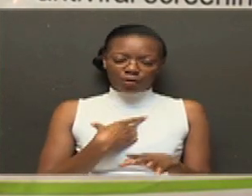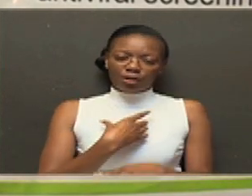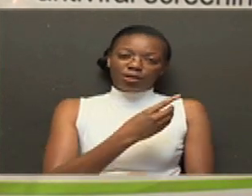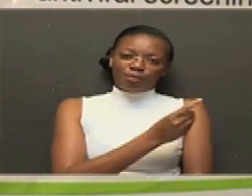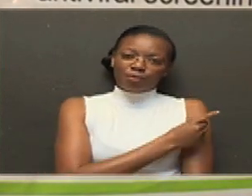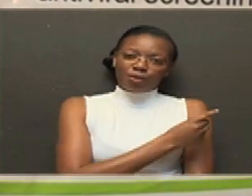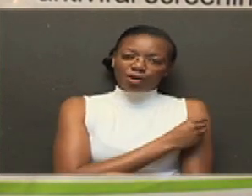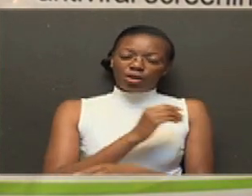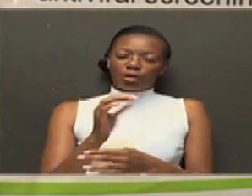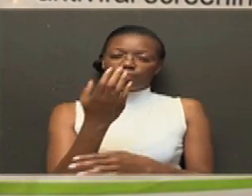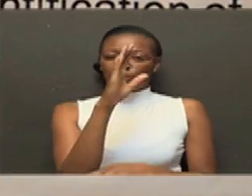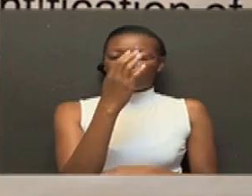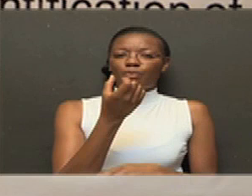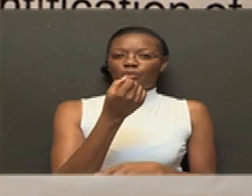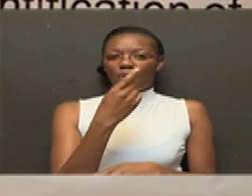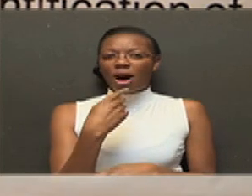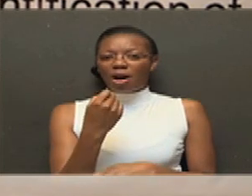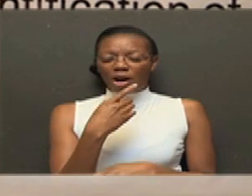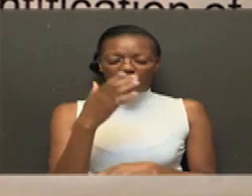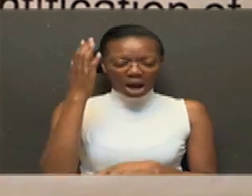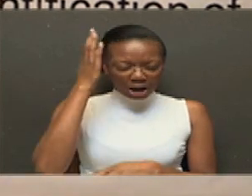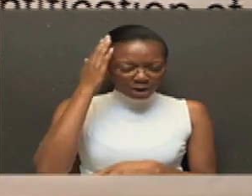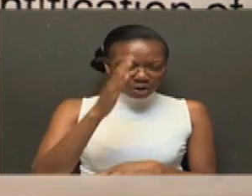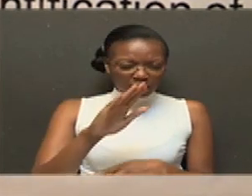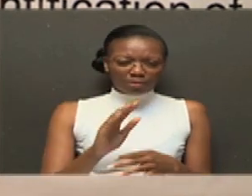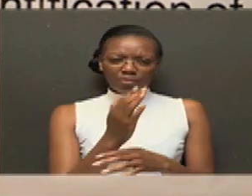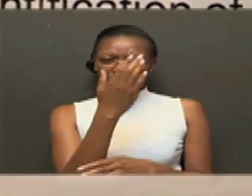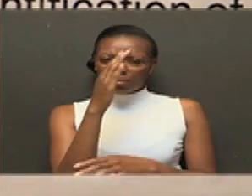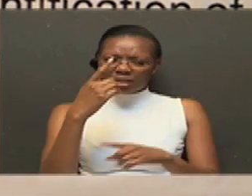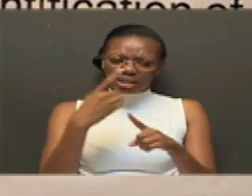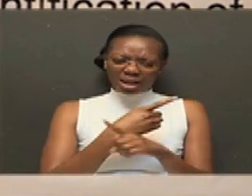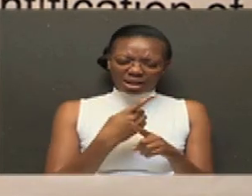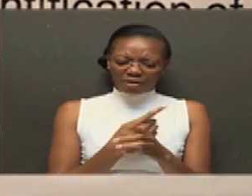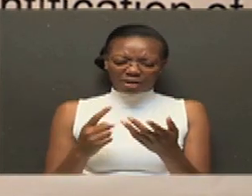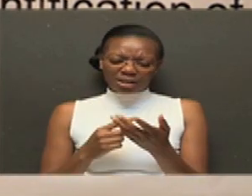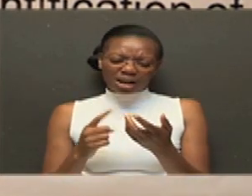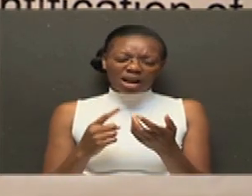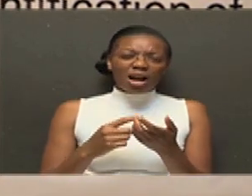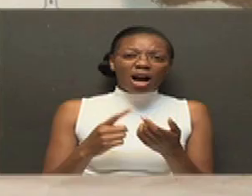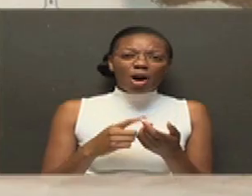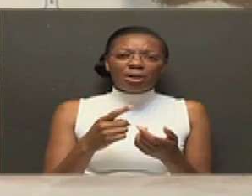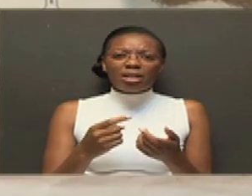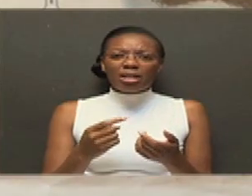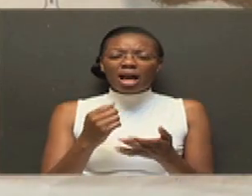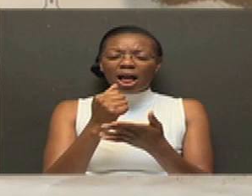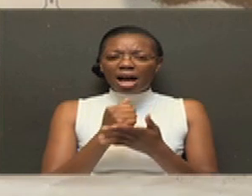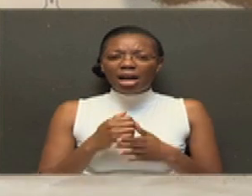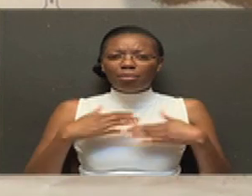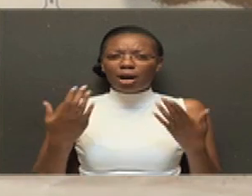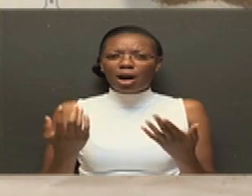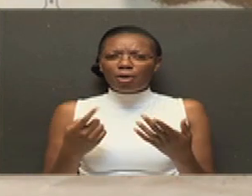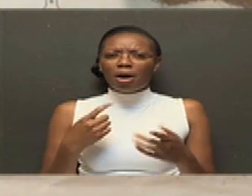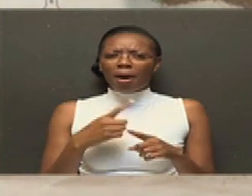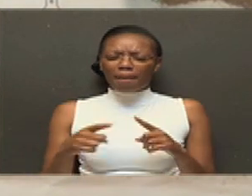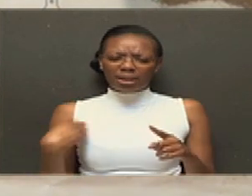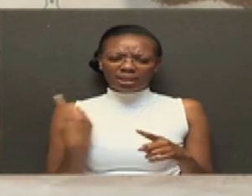miti shamba. Jua kiini ya miti iliochanganywa, matumizi yake na mizi opia. Lakini mbona